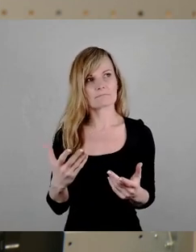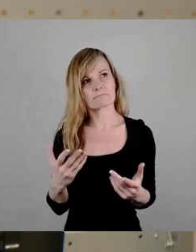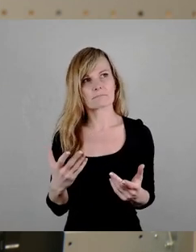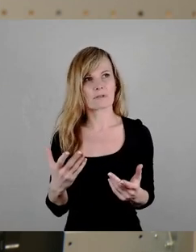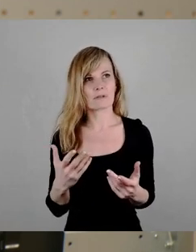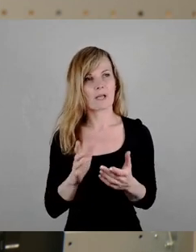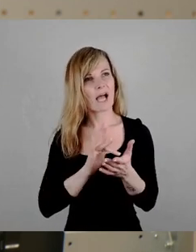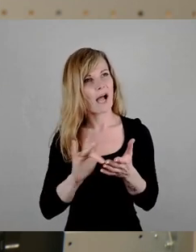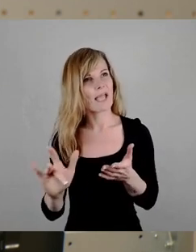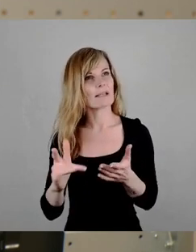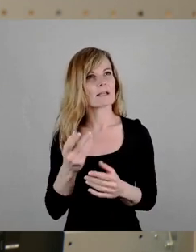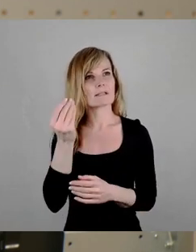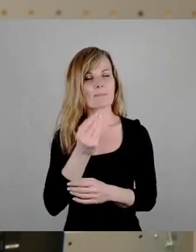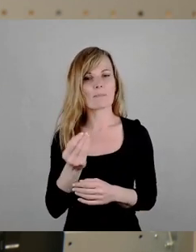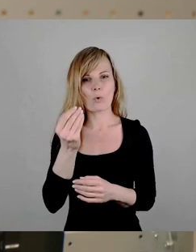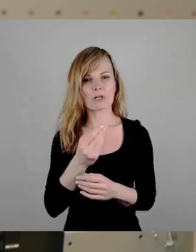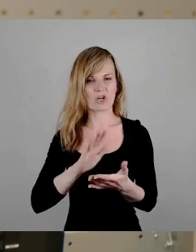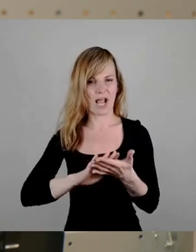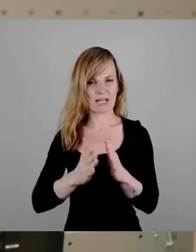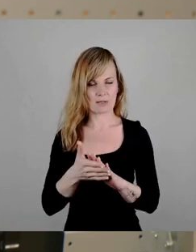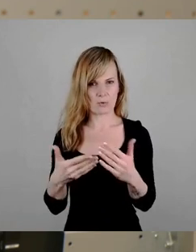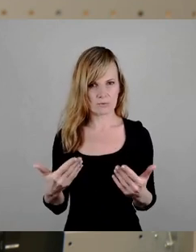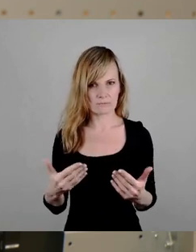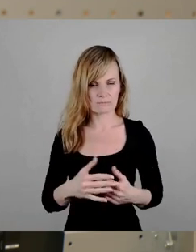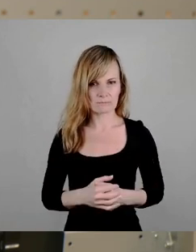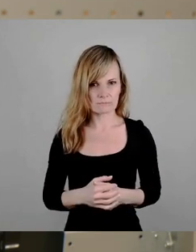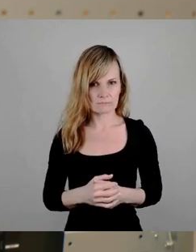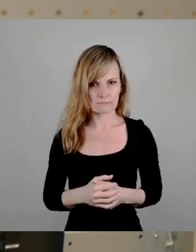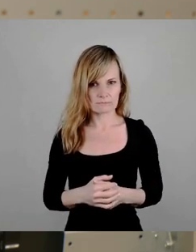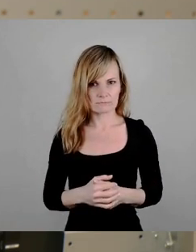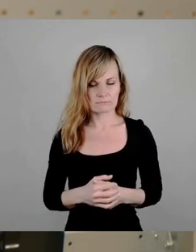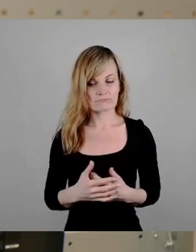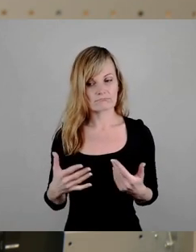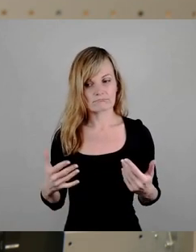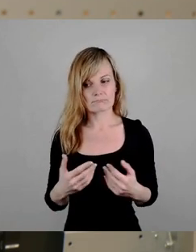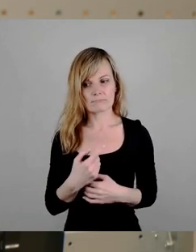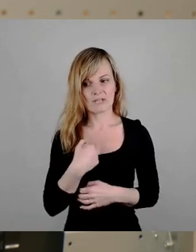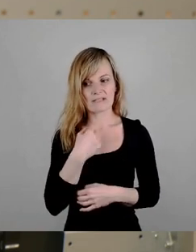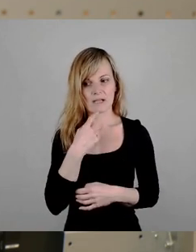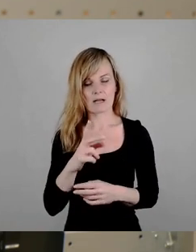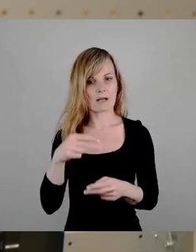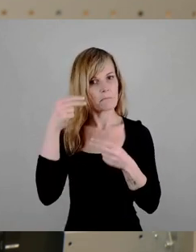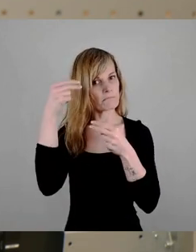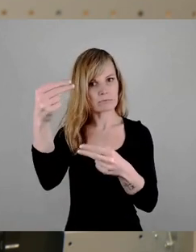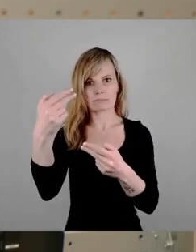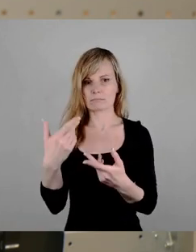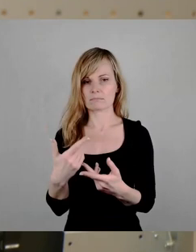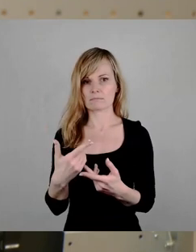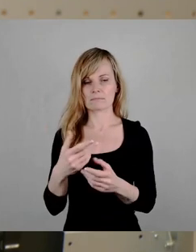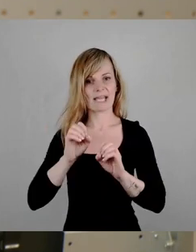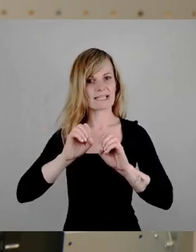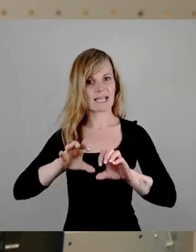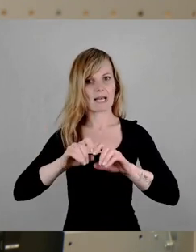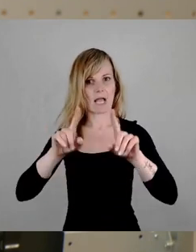symbolische Handlung. Ich würde mal sagen, es ist eine Deklaration, jegliche Deklaration ist